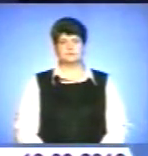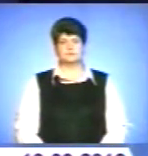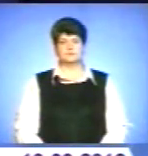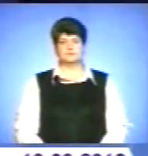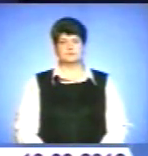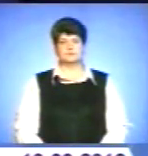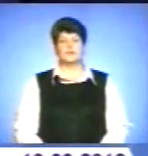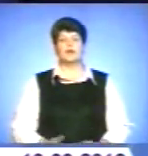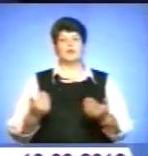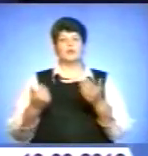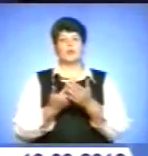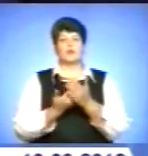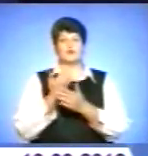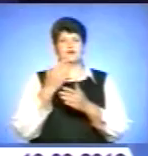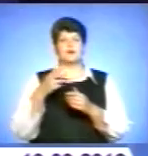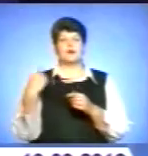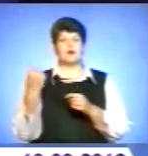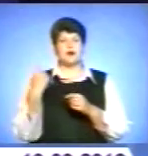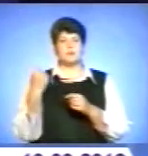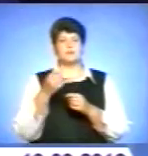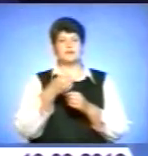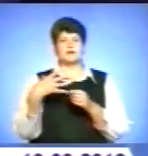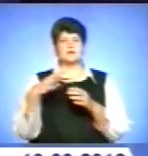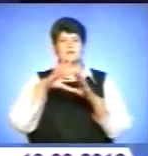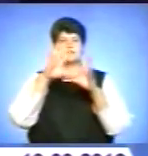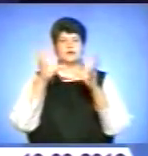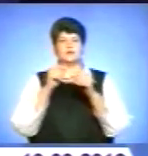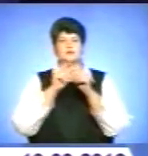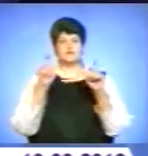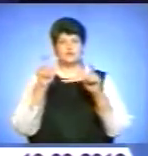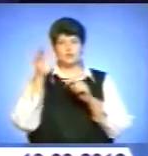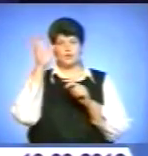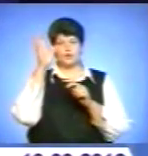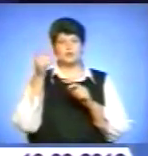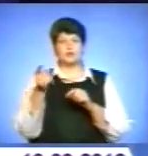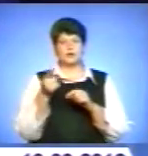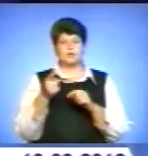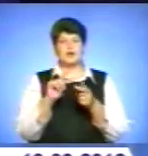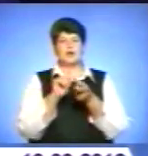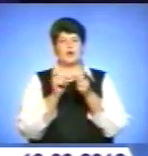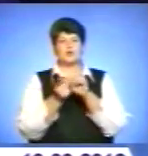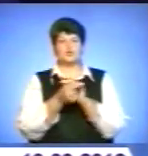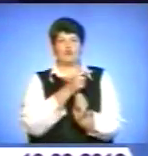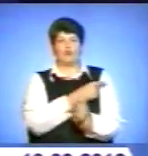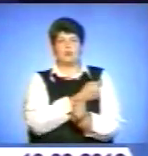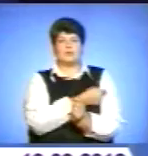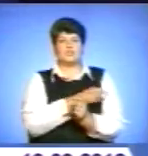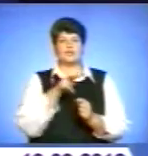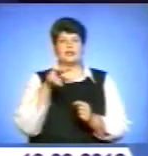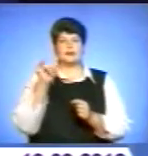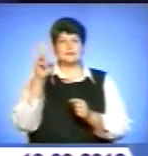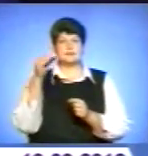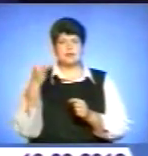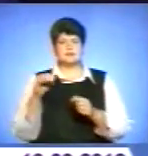І до новин краю. 15-ту загальноосвітню школу Тернополя реорганізують у медичний ліцей. Запланували